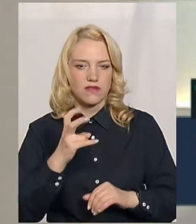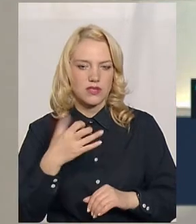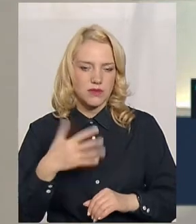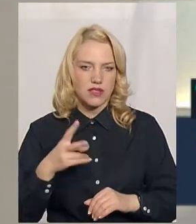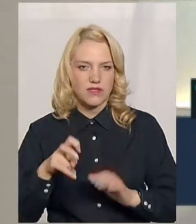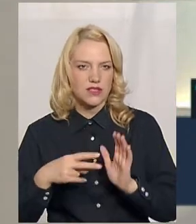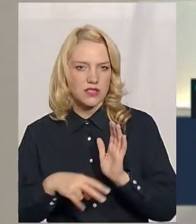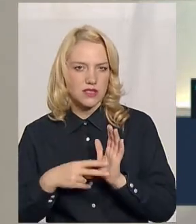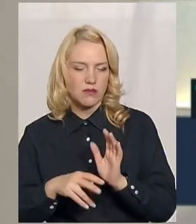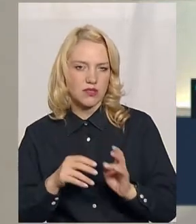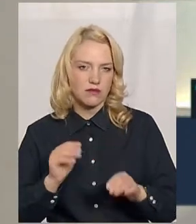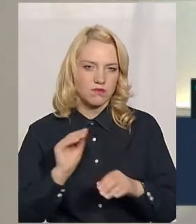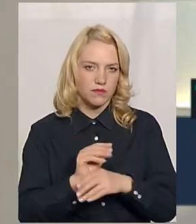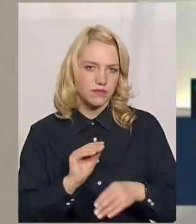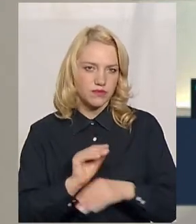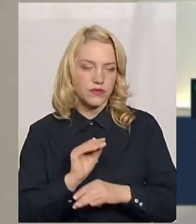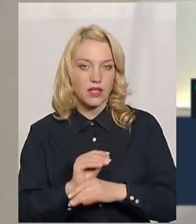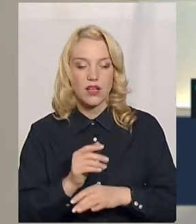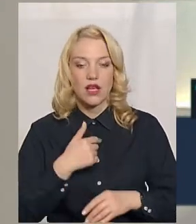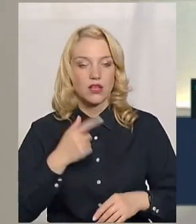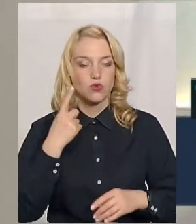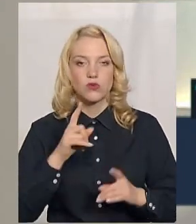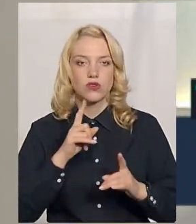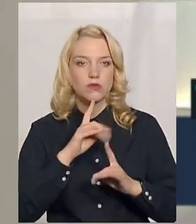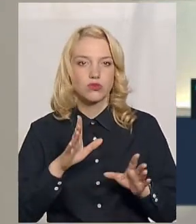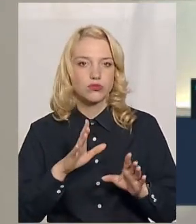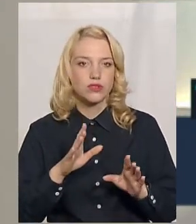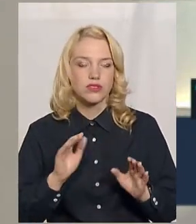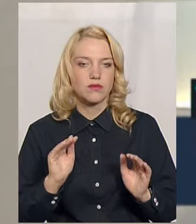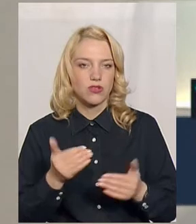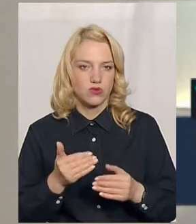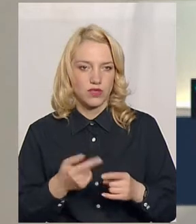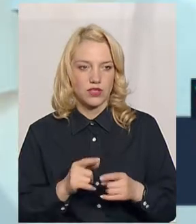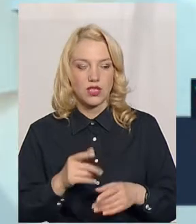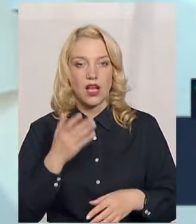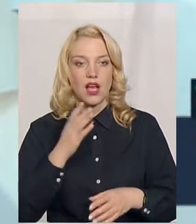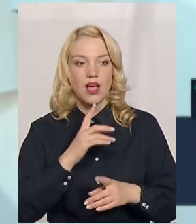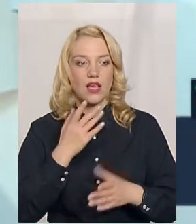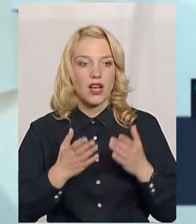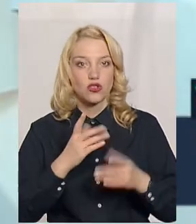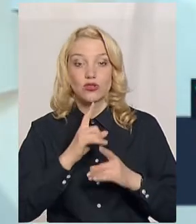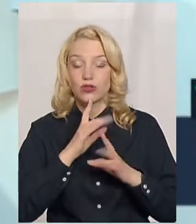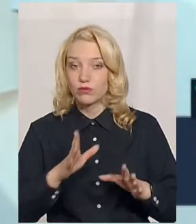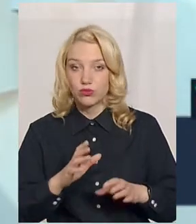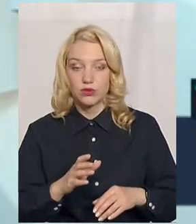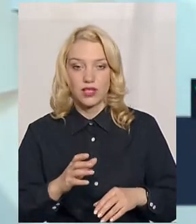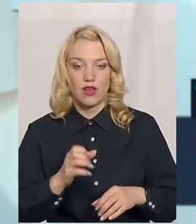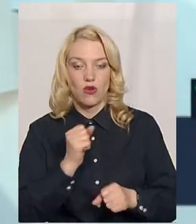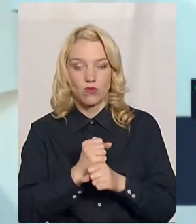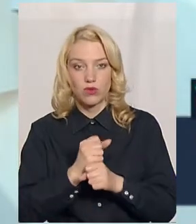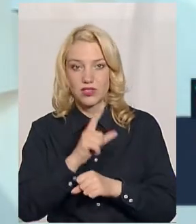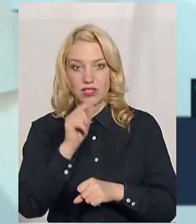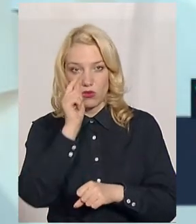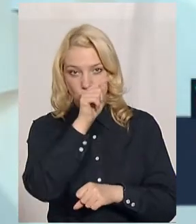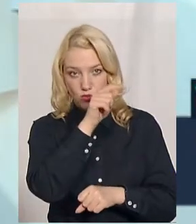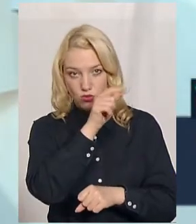зменшується кількість інфікованих, а якщо не буде роботи за кордоном і буде зворотня міграція, я думаю, що ця кількість виросте значно.